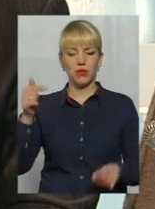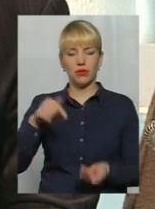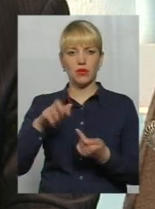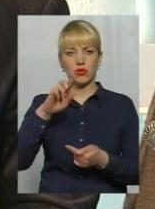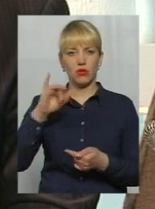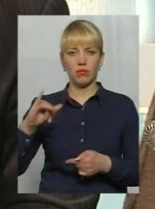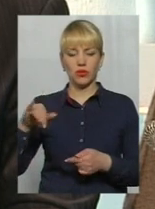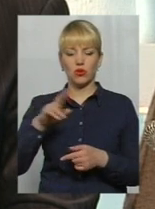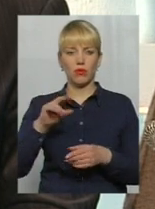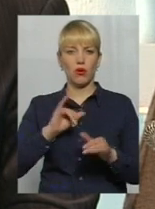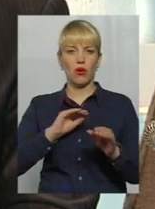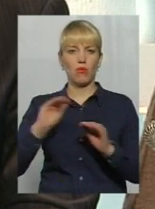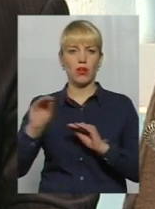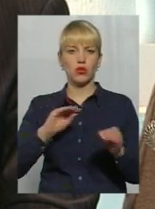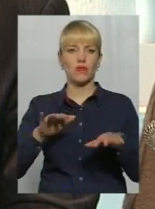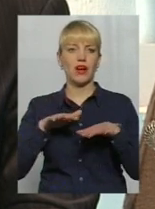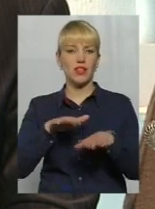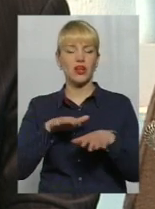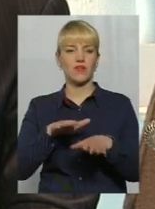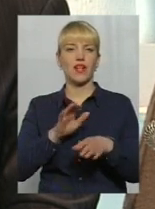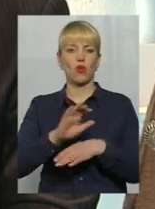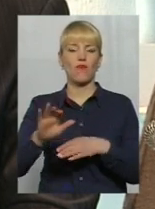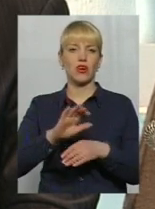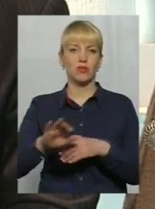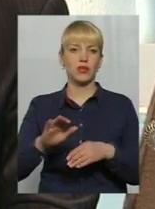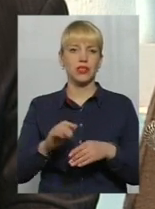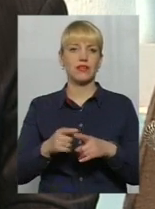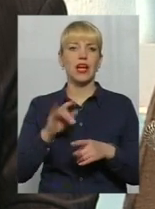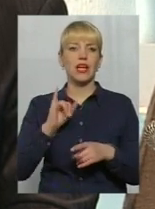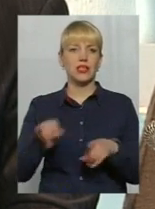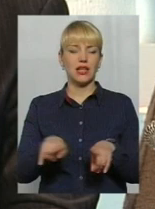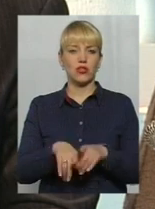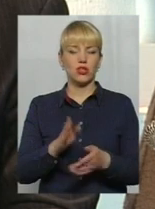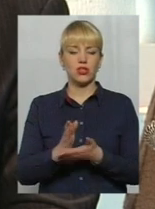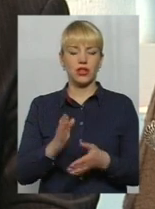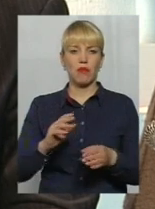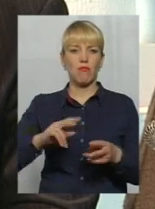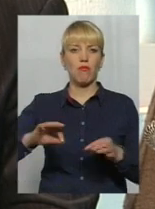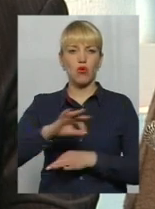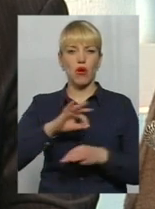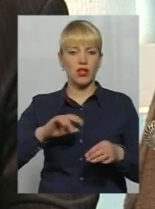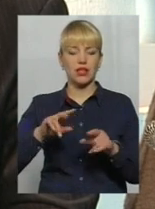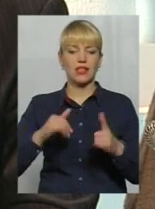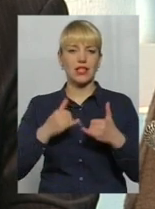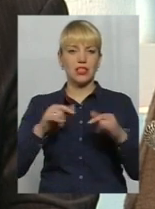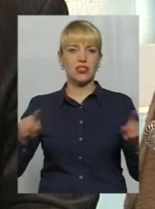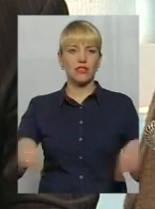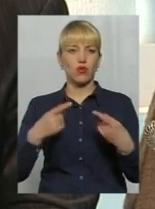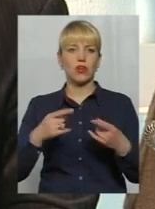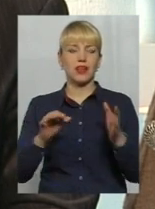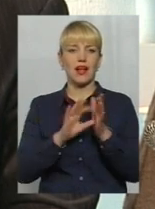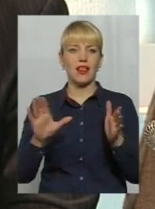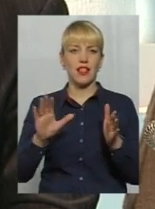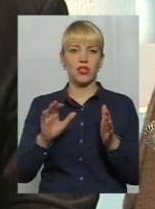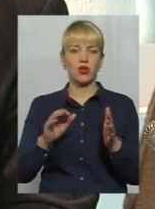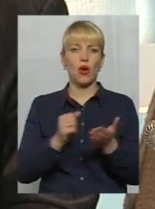саме швейного виробництва на його базі. Є проєкти, які передбачають створення, оновлення електромережі